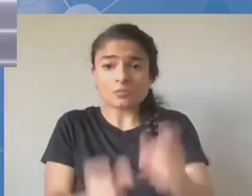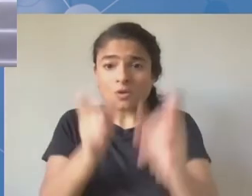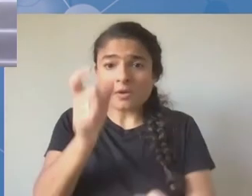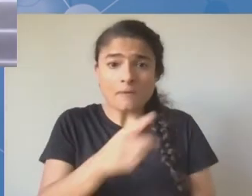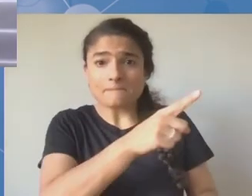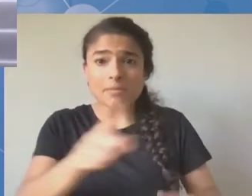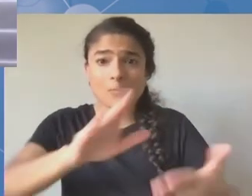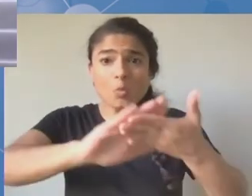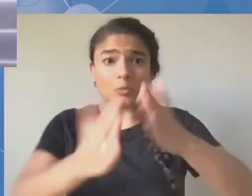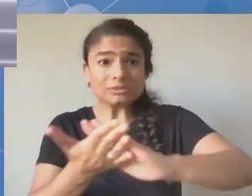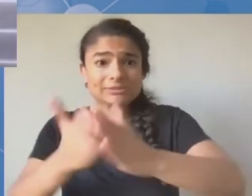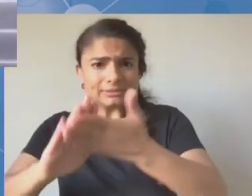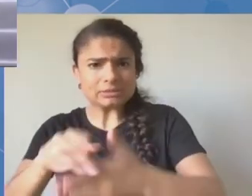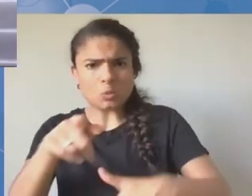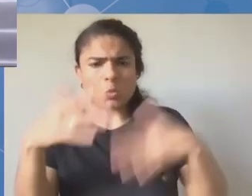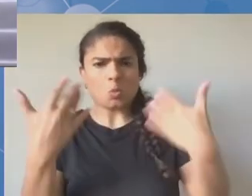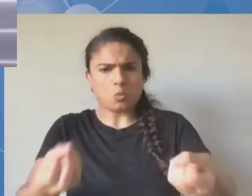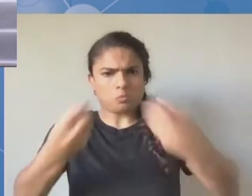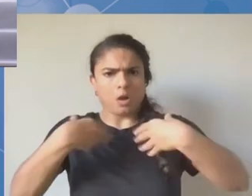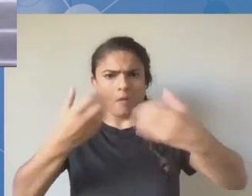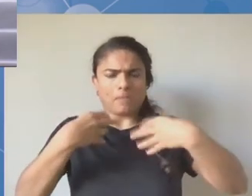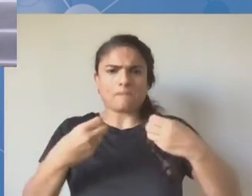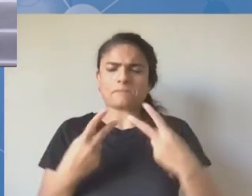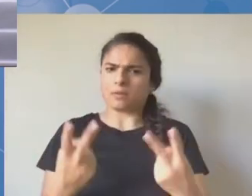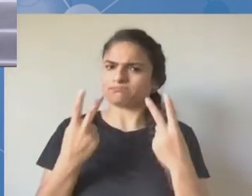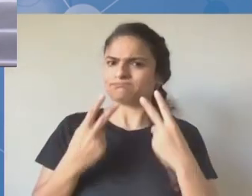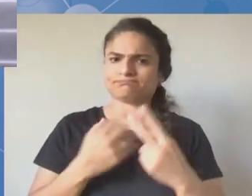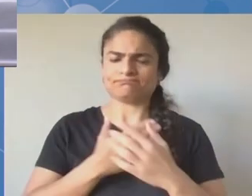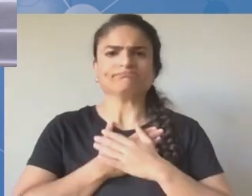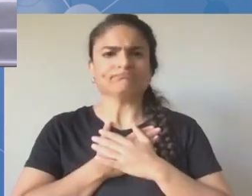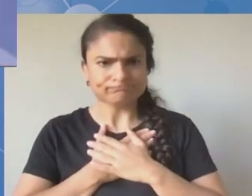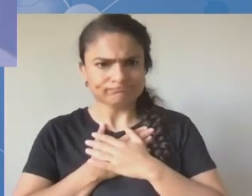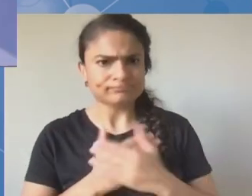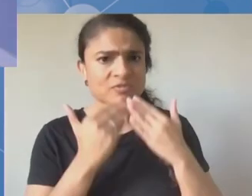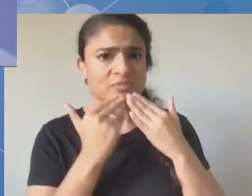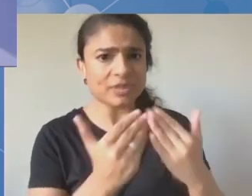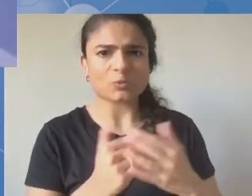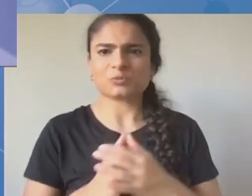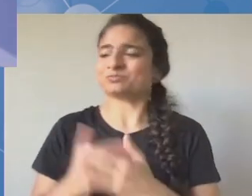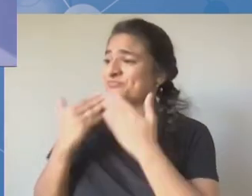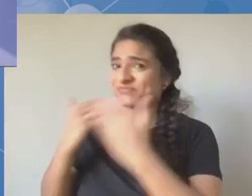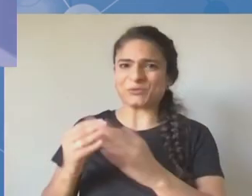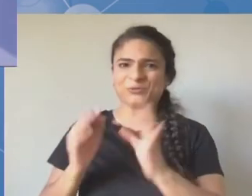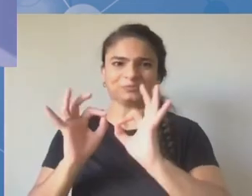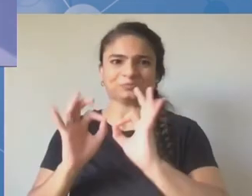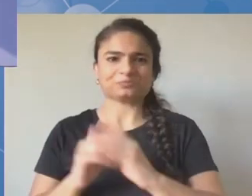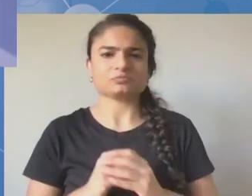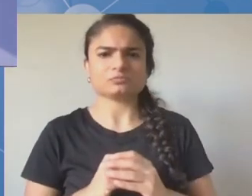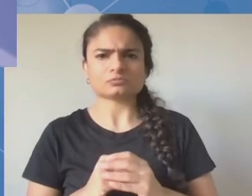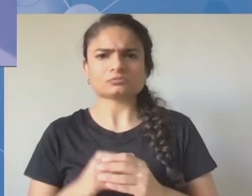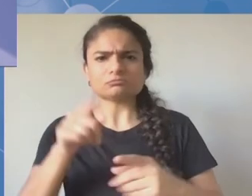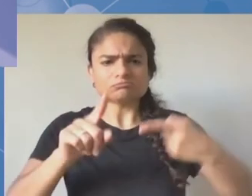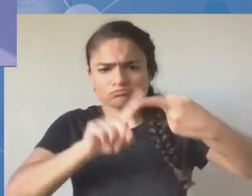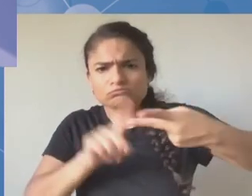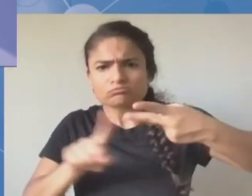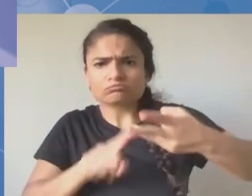Szanowni Państwo, bardzo dziękuję za wszystkie te komentarze. Kończy nam się czas, więc myślę, że ja podsumuję